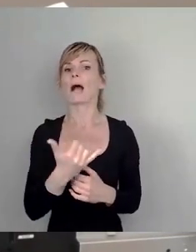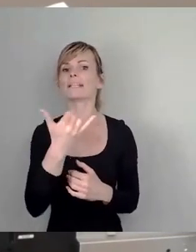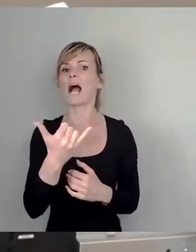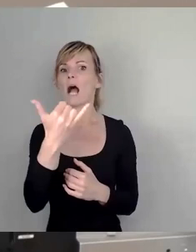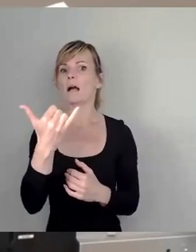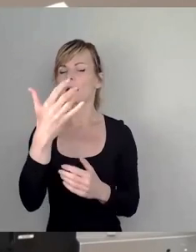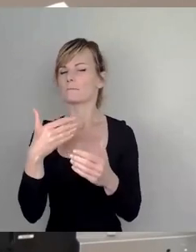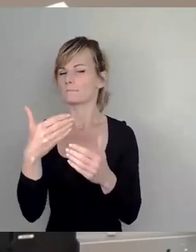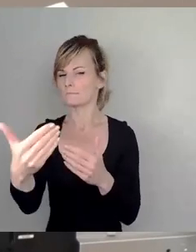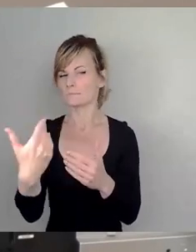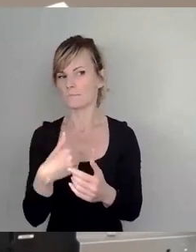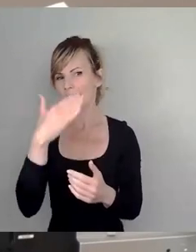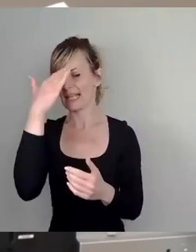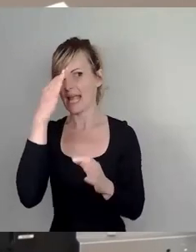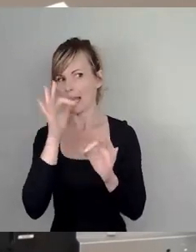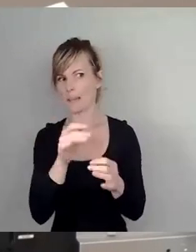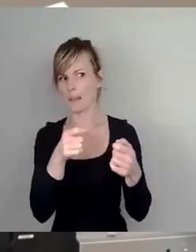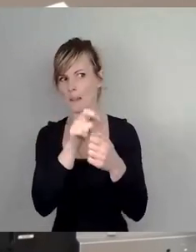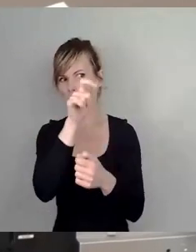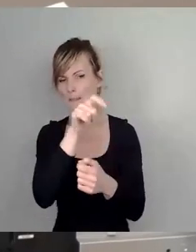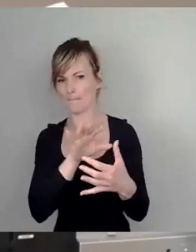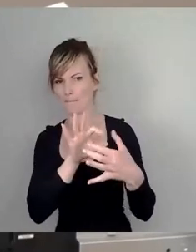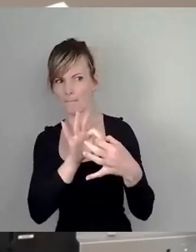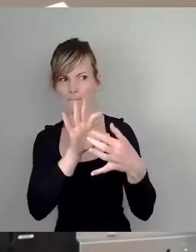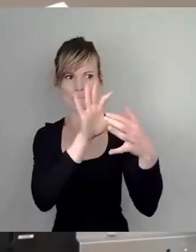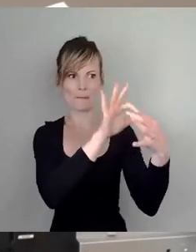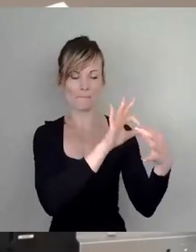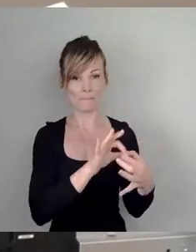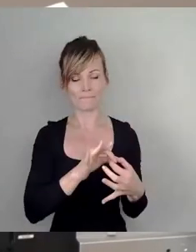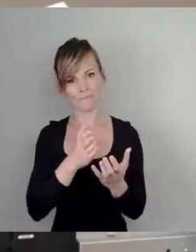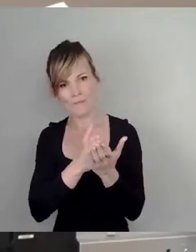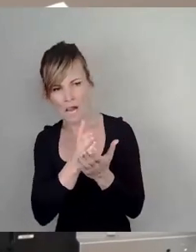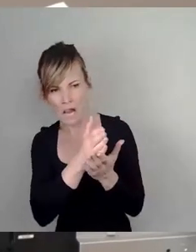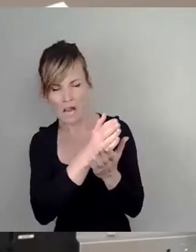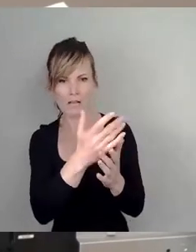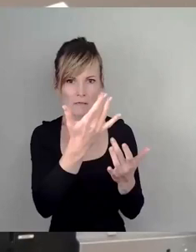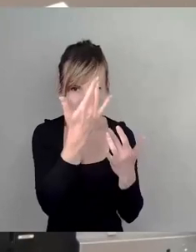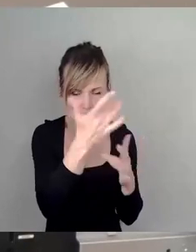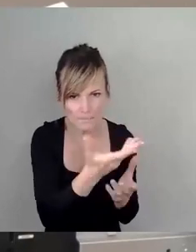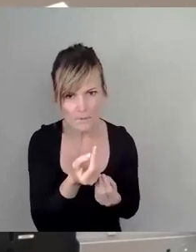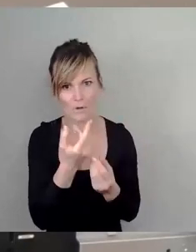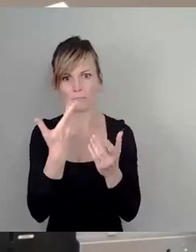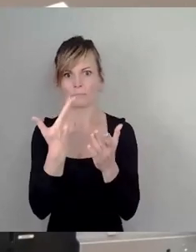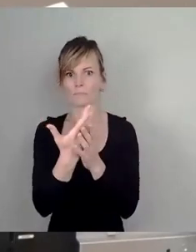um halbwegs unbeschadet durch die bürokratische Genehmigungs- oder besser, Verhinderungshölle zu kommen.